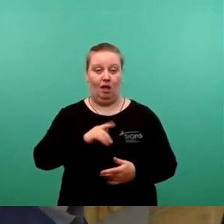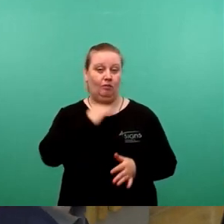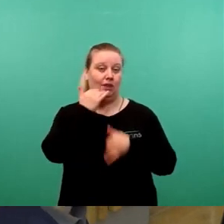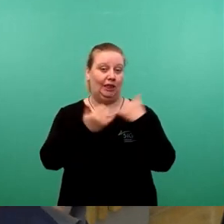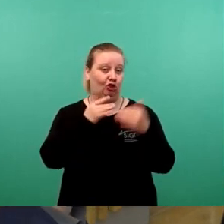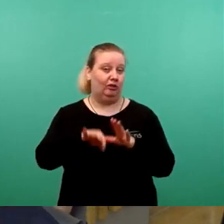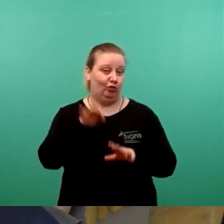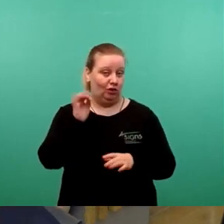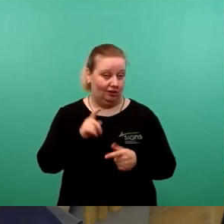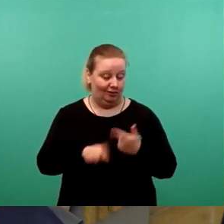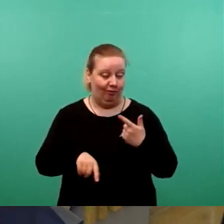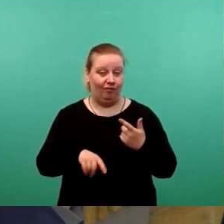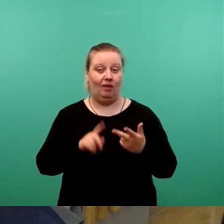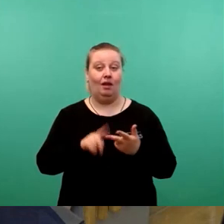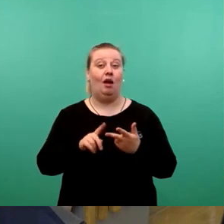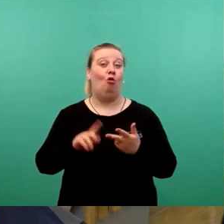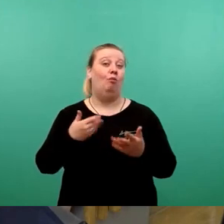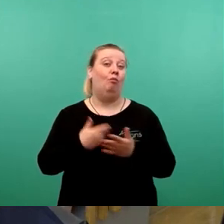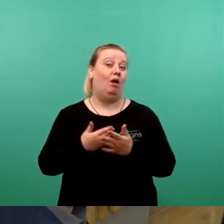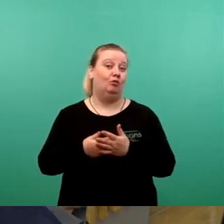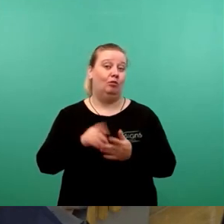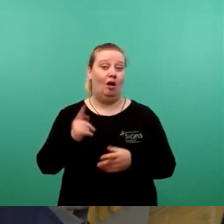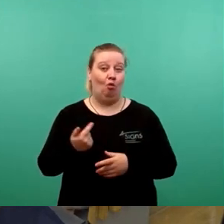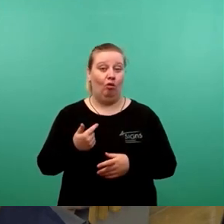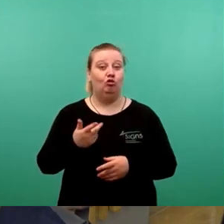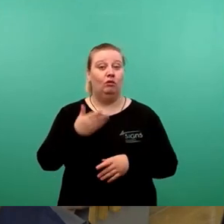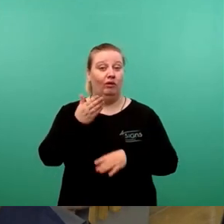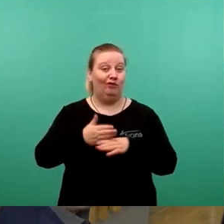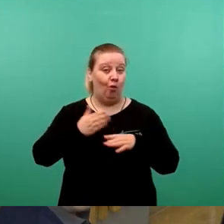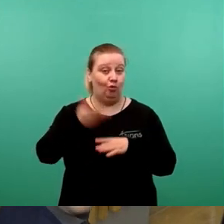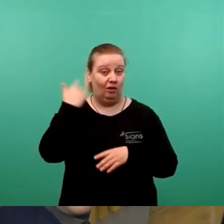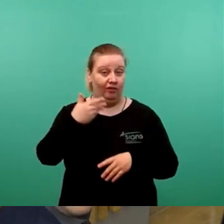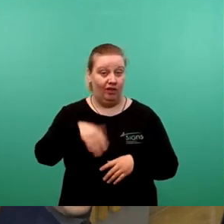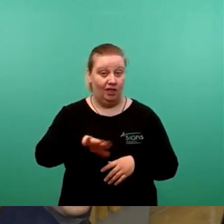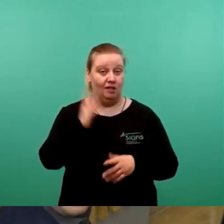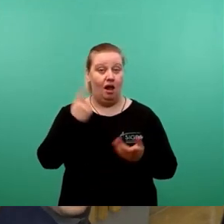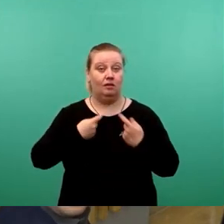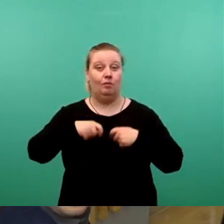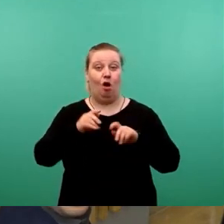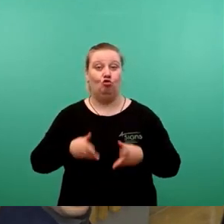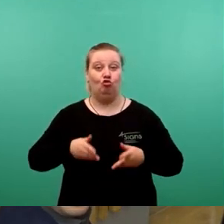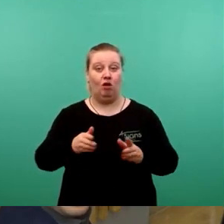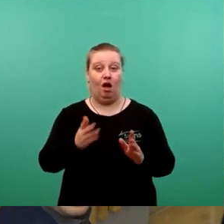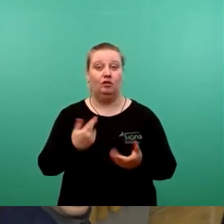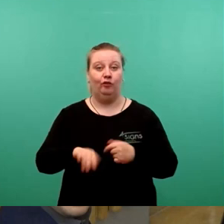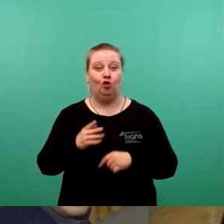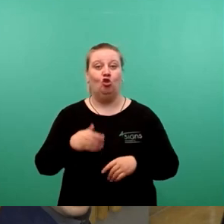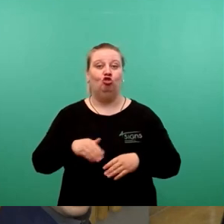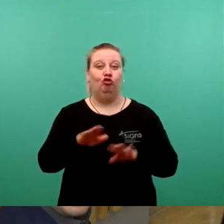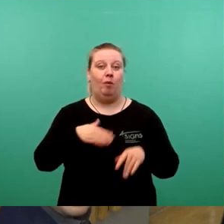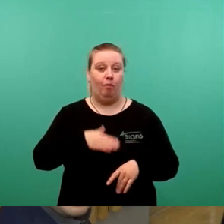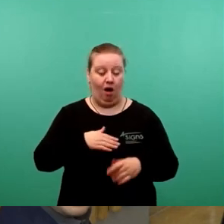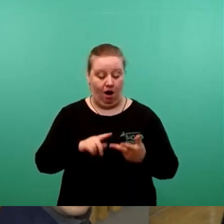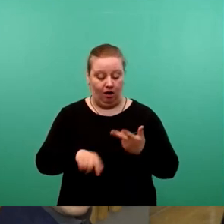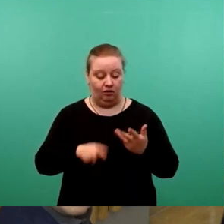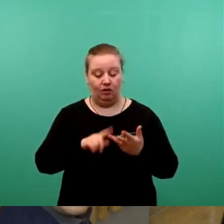haben, nicht nur, weil eine Vorbereitung schon erfolgt ist als Baustraße für das Klotscher Schwimmbad und nicht nur,